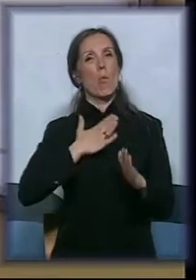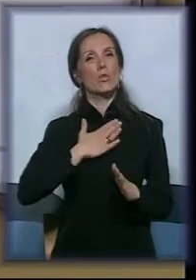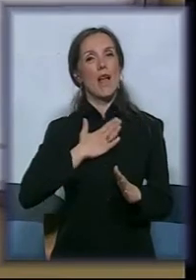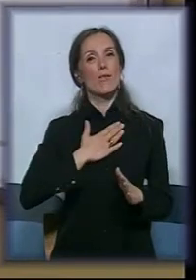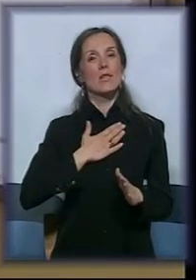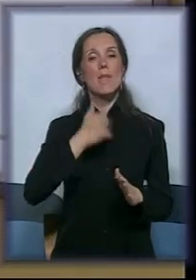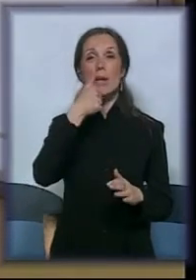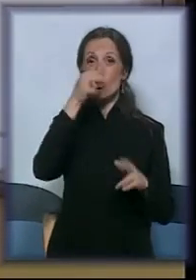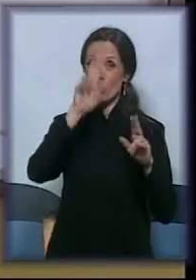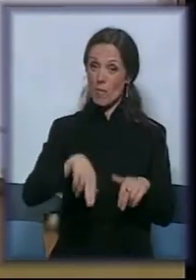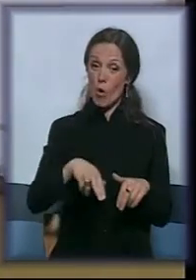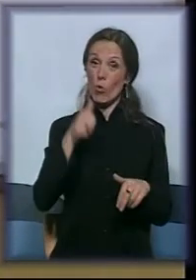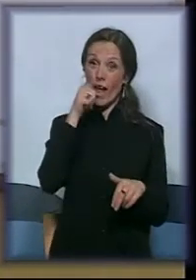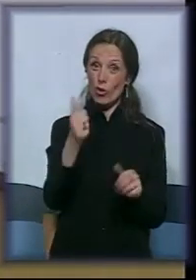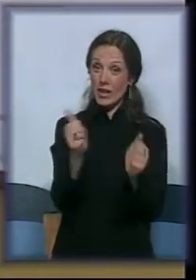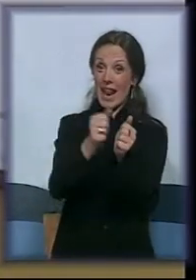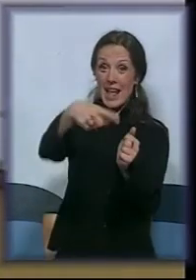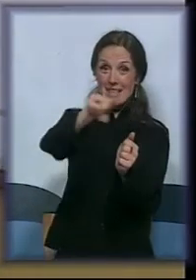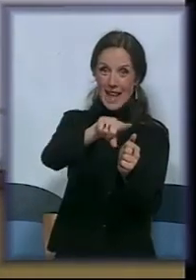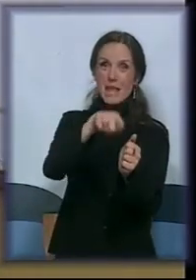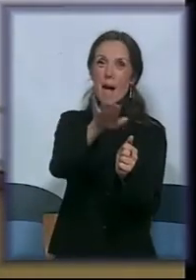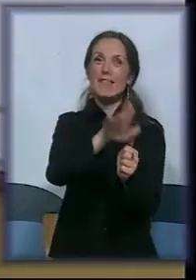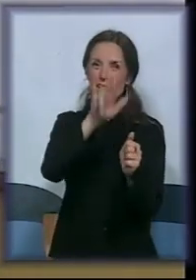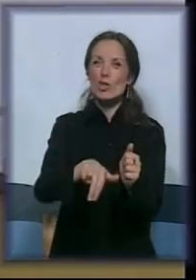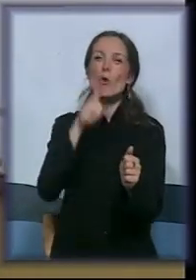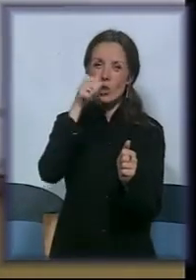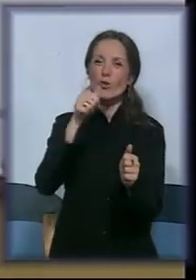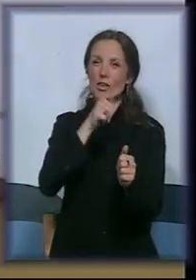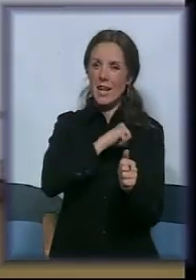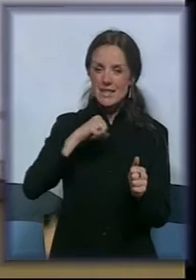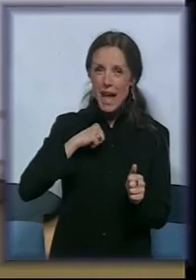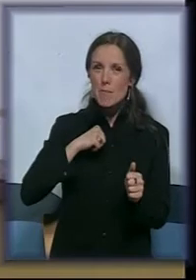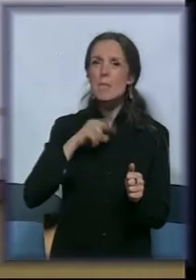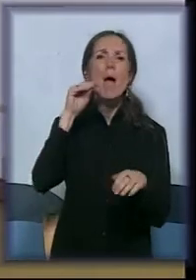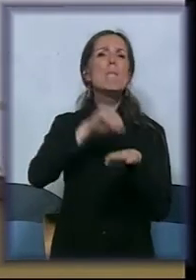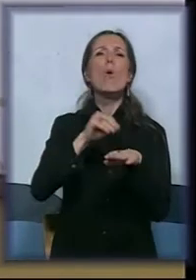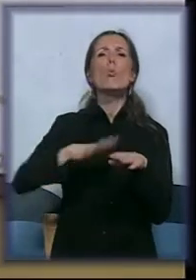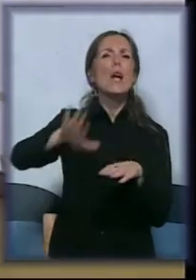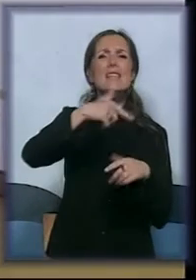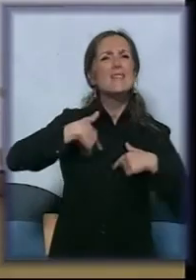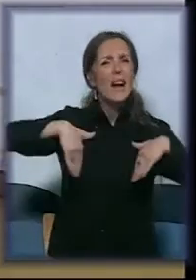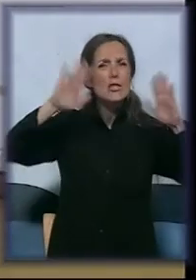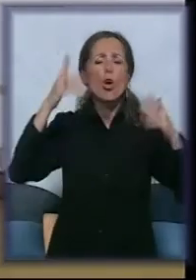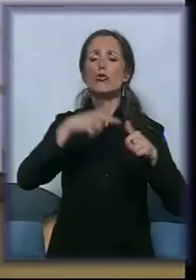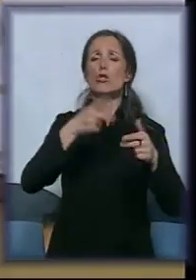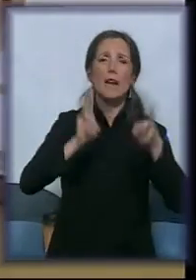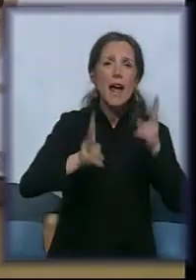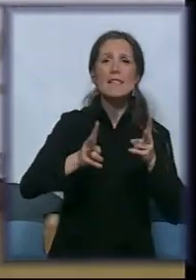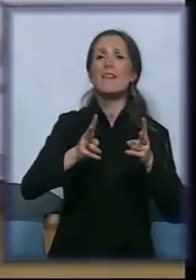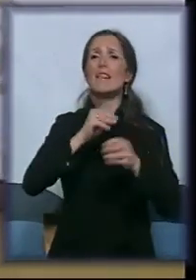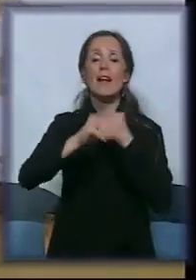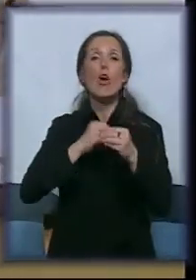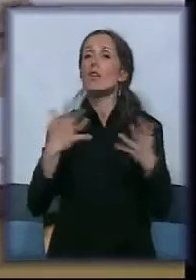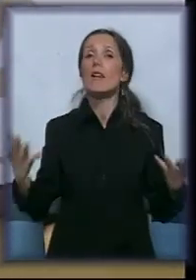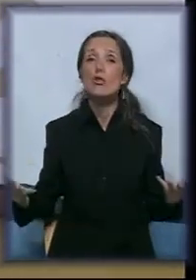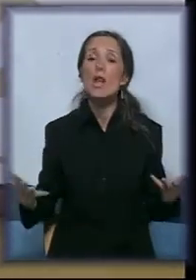jednog dana će moći i sami. Poruka za sve nas odrasle, bilo da smo nastavnici ili bilo da smo roditelji, jeste da smo